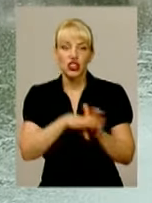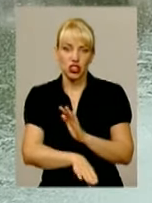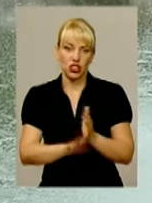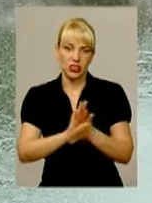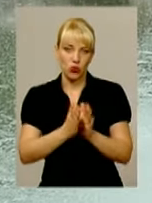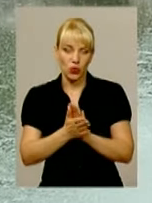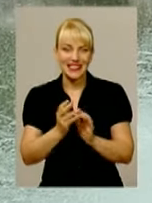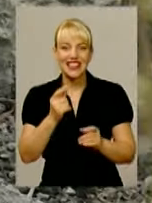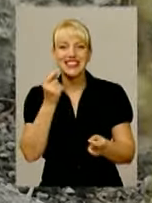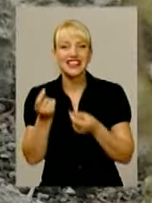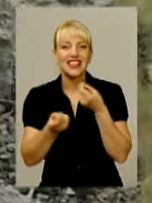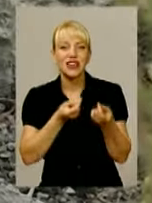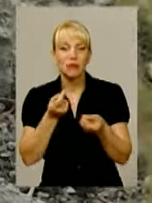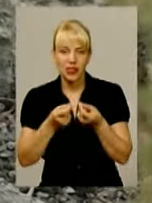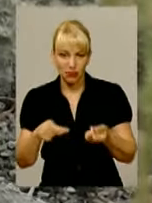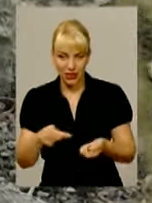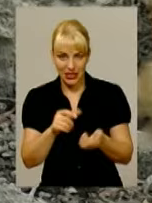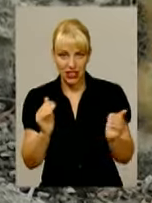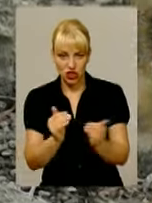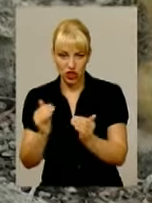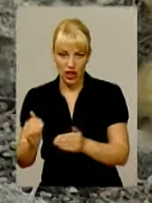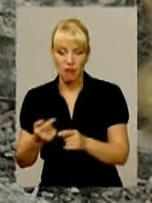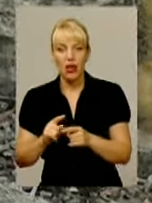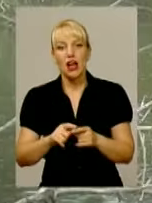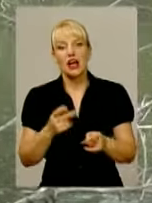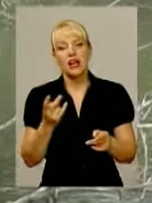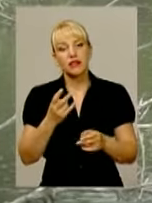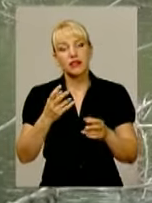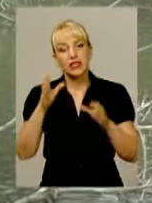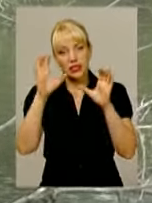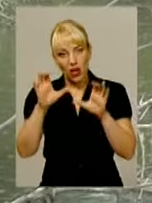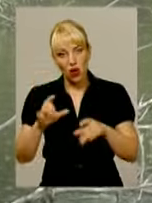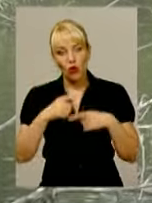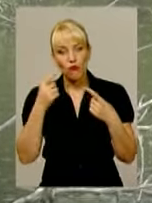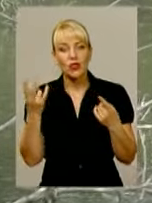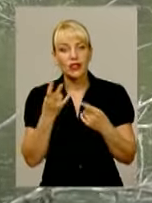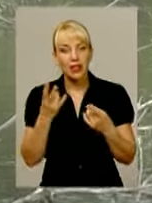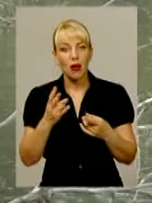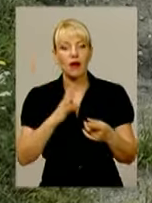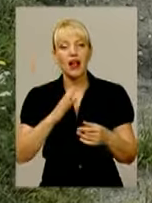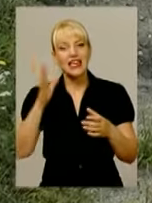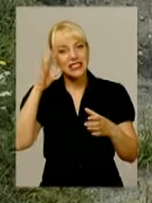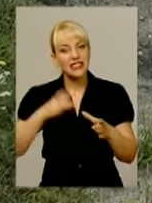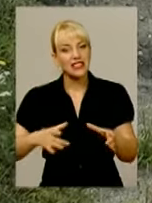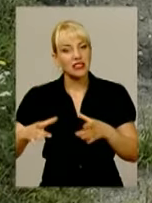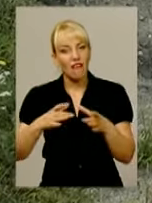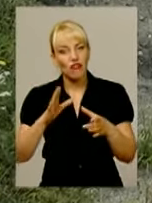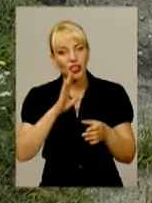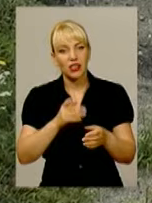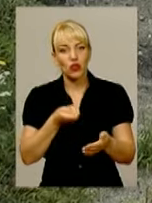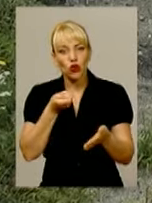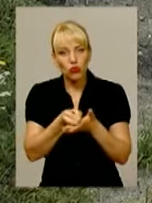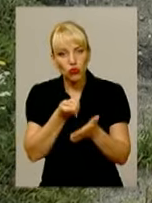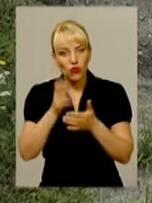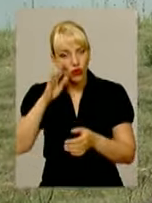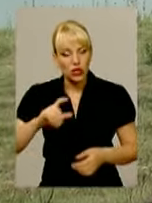передбачає, що у випадку падіння рівня води функцію підживлення річок мали би взяти на себе ставки. Але ніхто з орендарів не горить бажанням